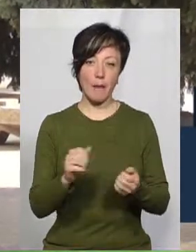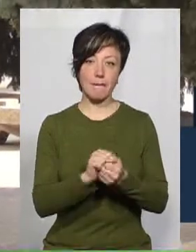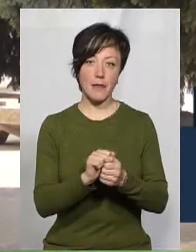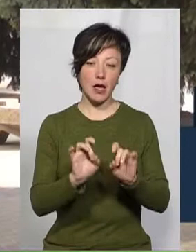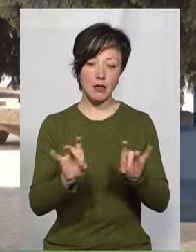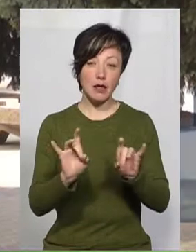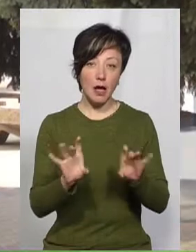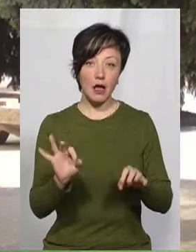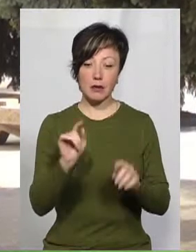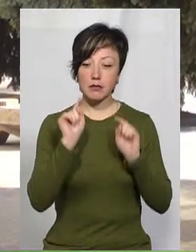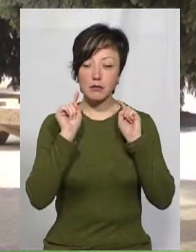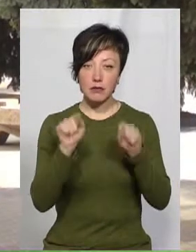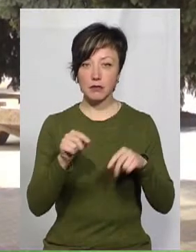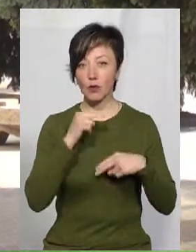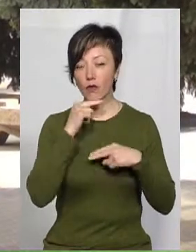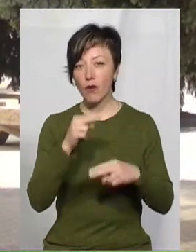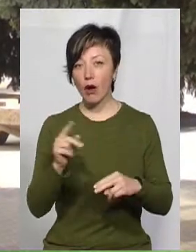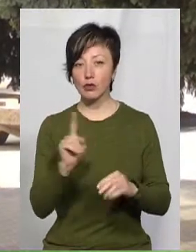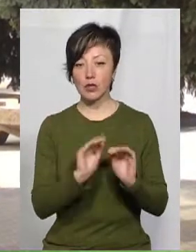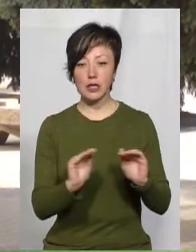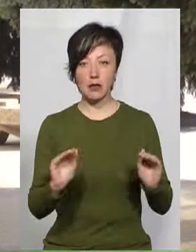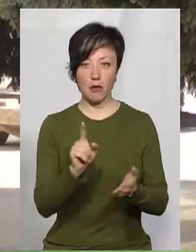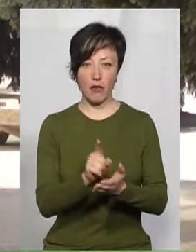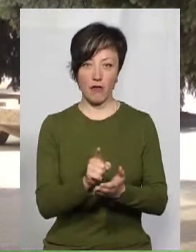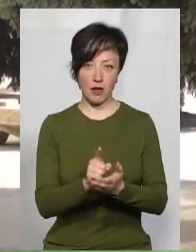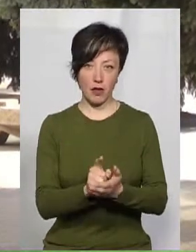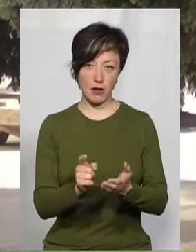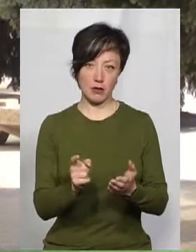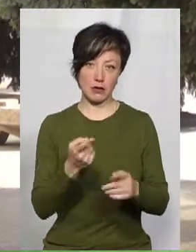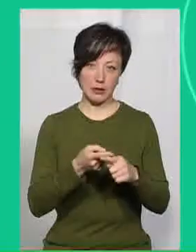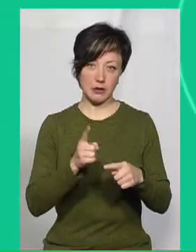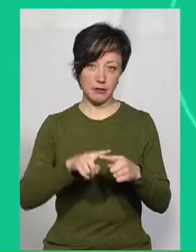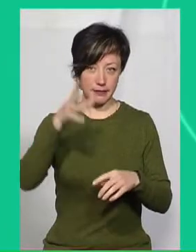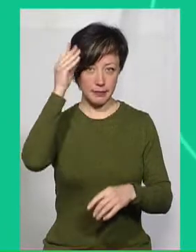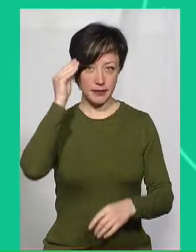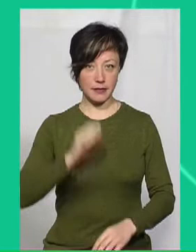і, зокрема, заакцентовано увагу на тому, що діти повинні з ним однозначно працювати.